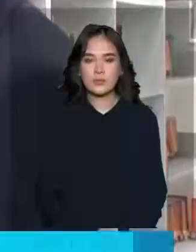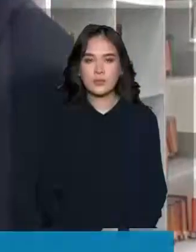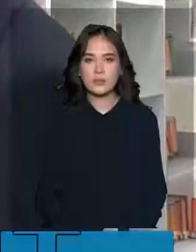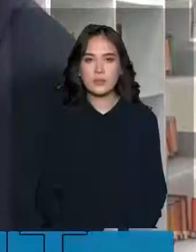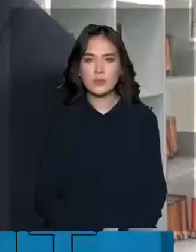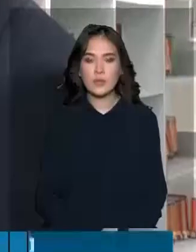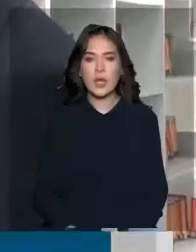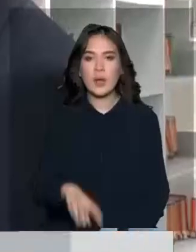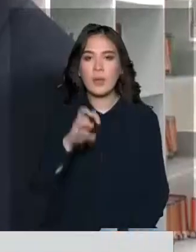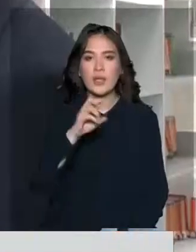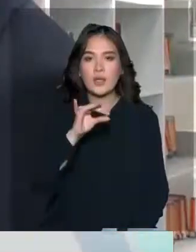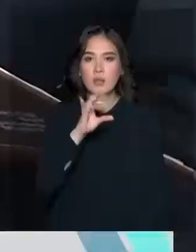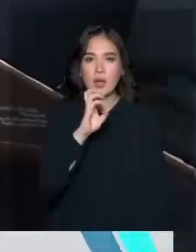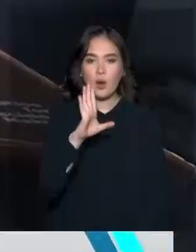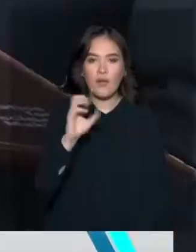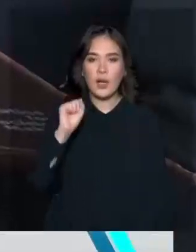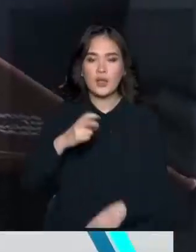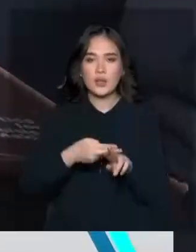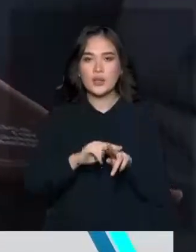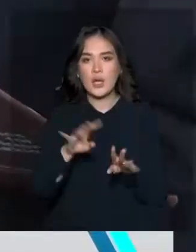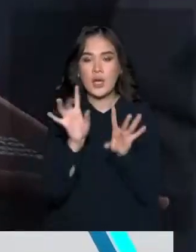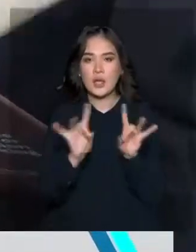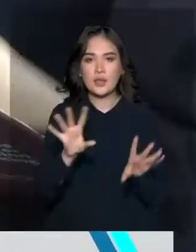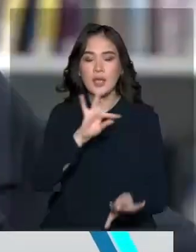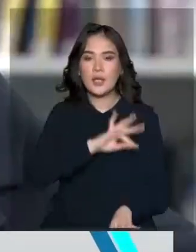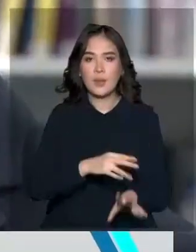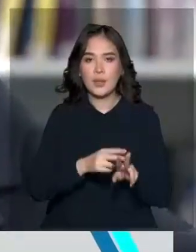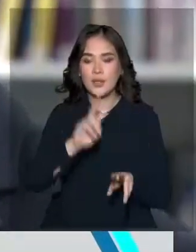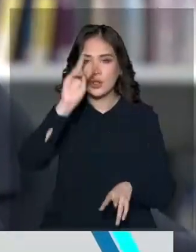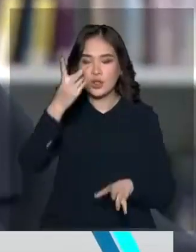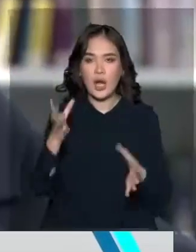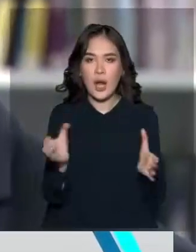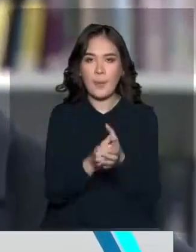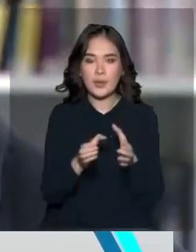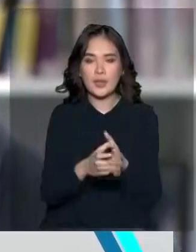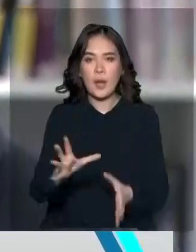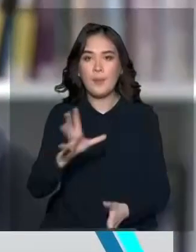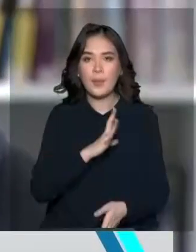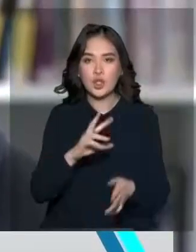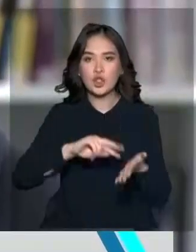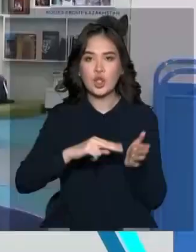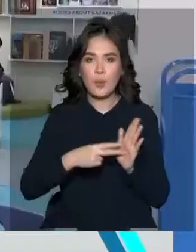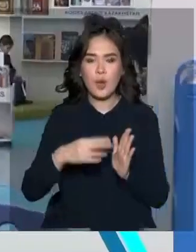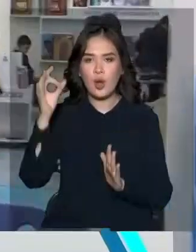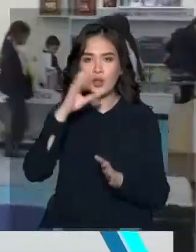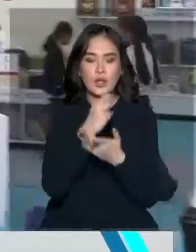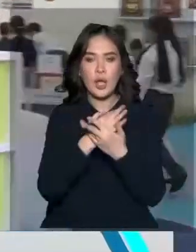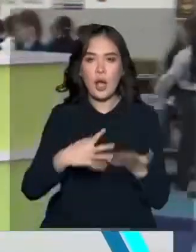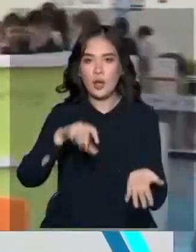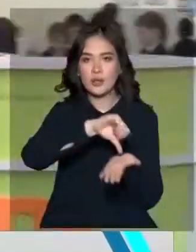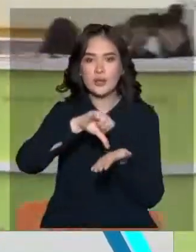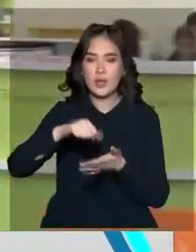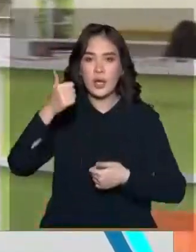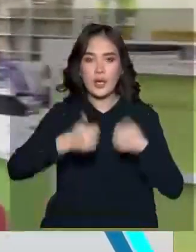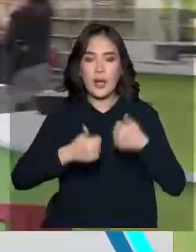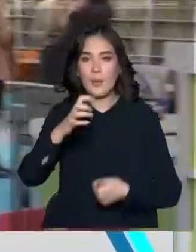Алихан Мадебекіф әр күнімен уақытын тиімді пайдаланат екі жыл бұрын өз командасы мен инновациялық жобалар бойынша түрлі байқауларға ғатса